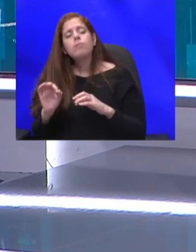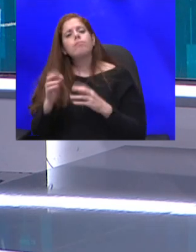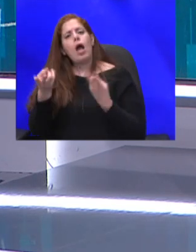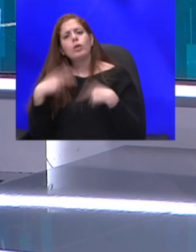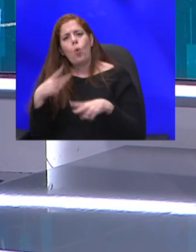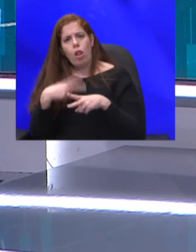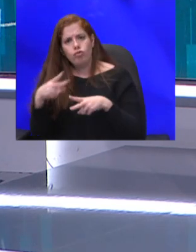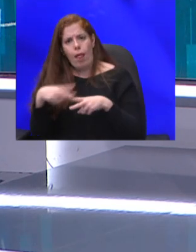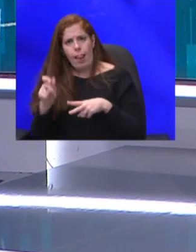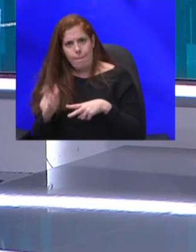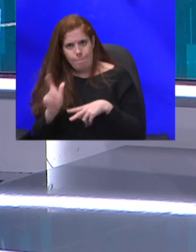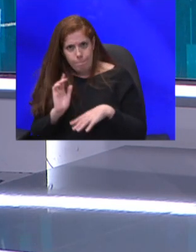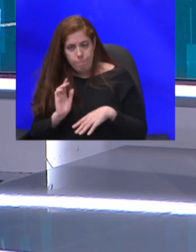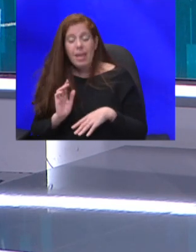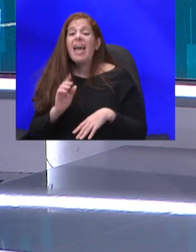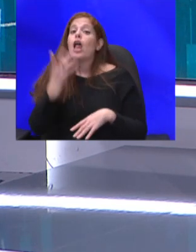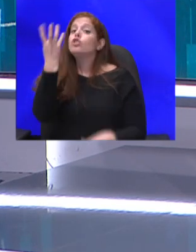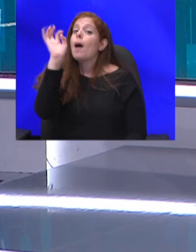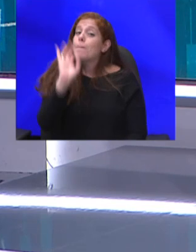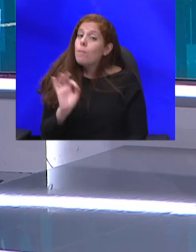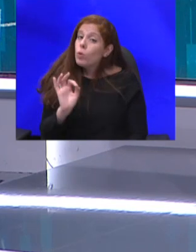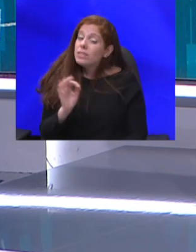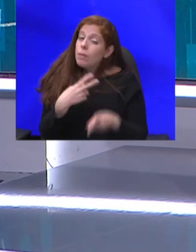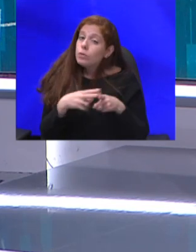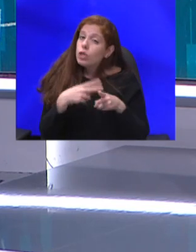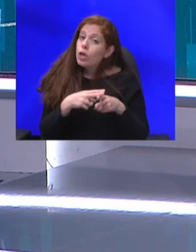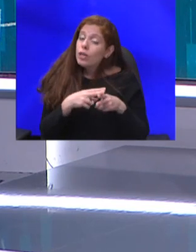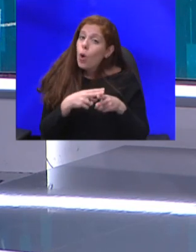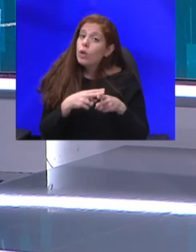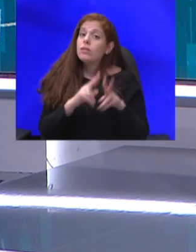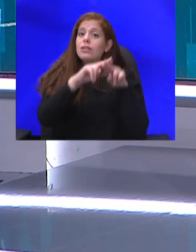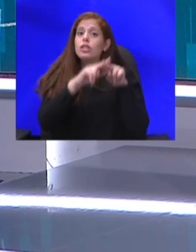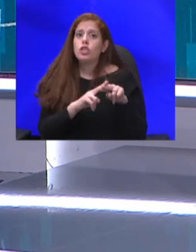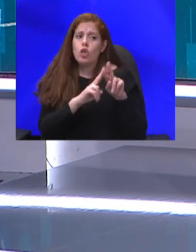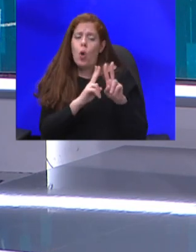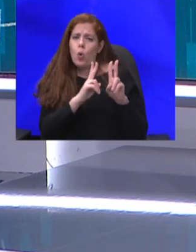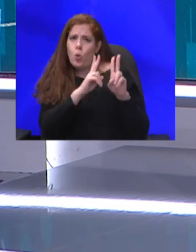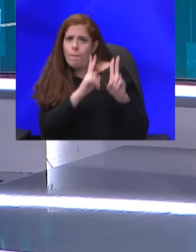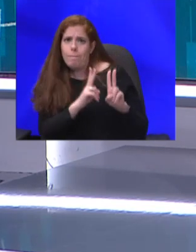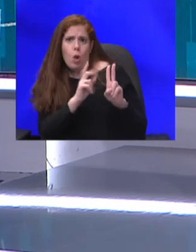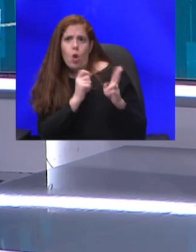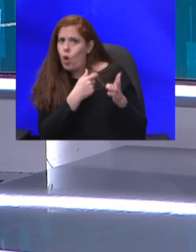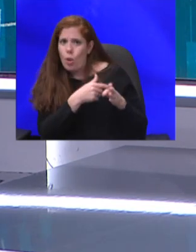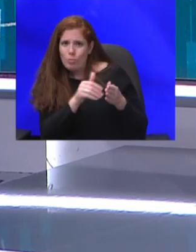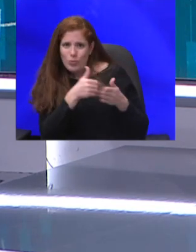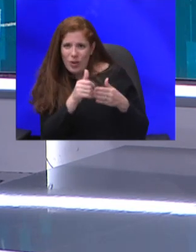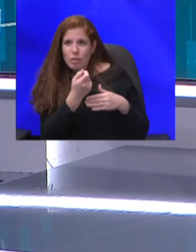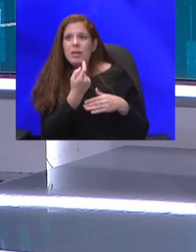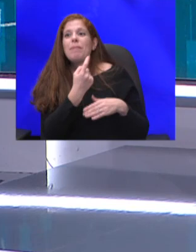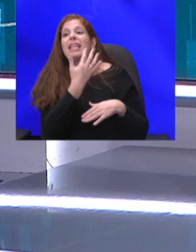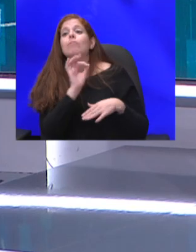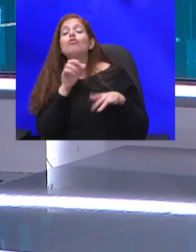אלא ש-40% מהמשקנתאות שהוקפאו נשארו קפואות, כמעט 50 מיליארד שקל אלה אנשים שעדיין